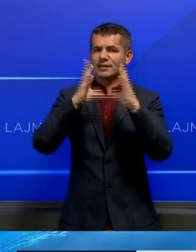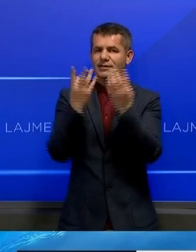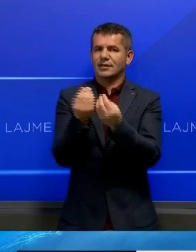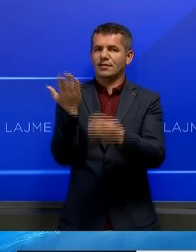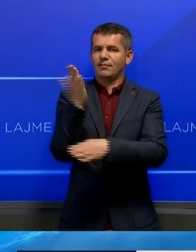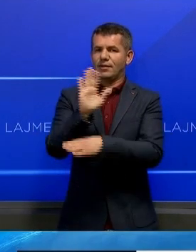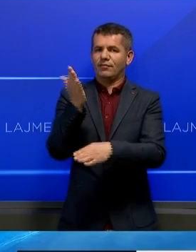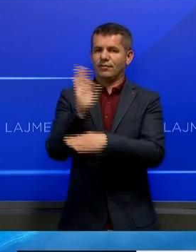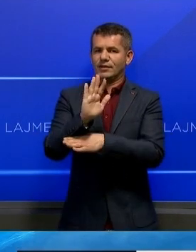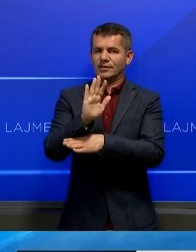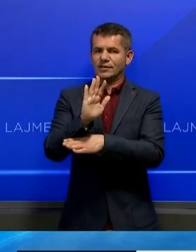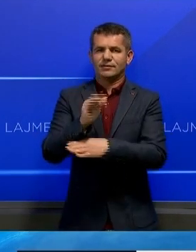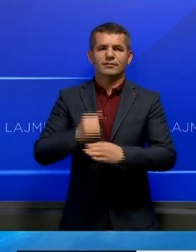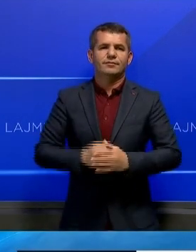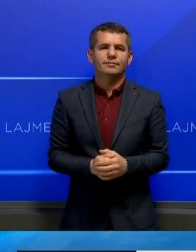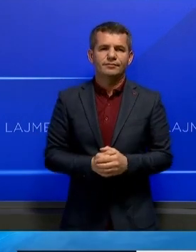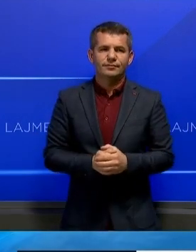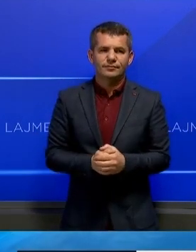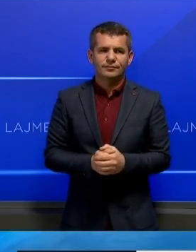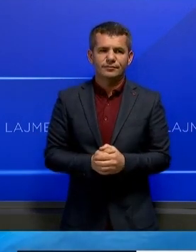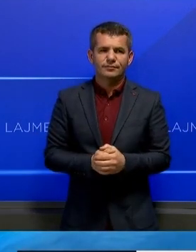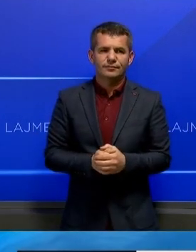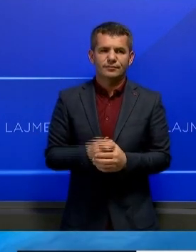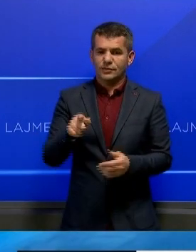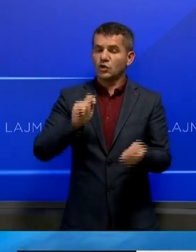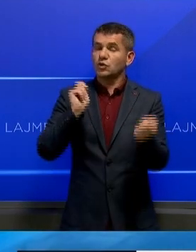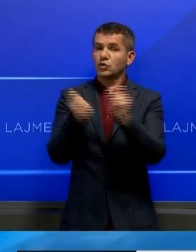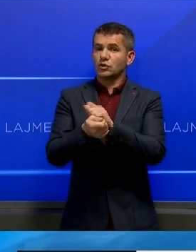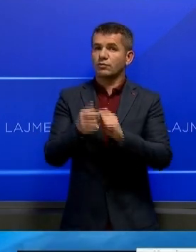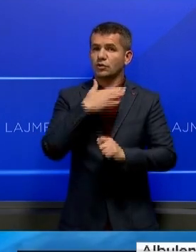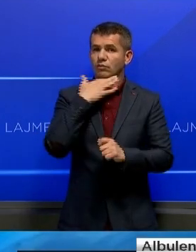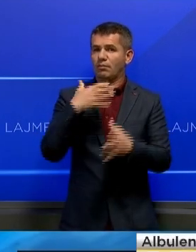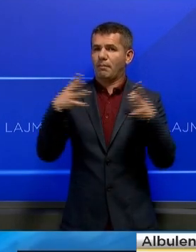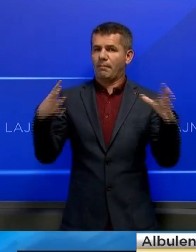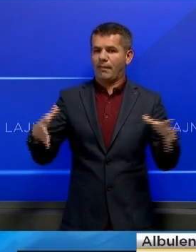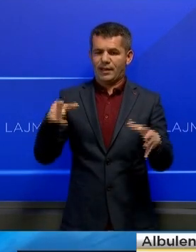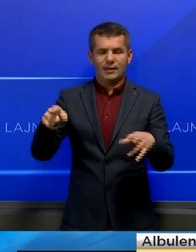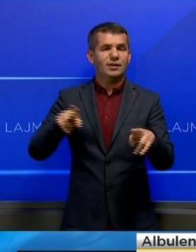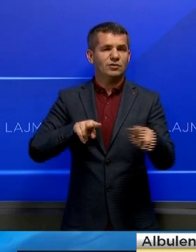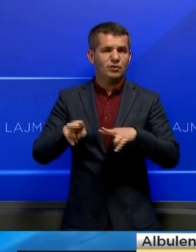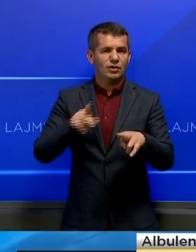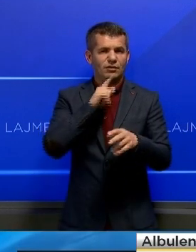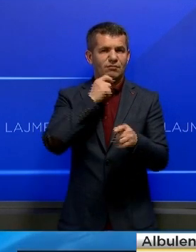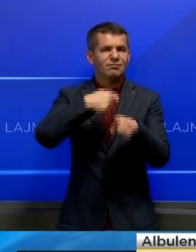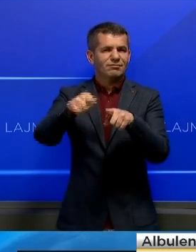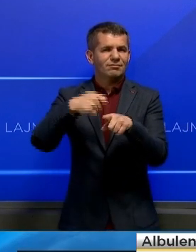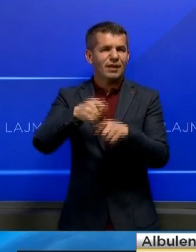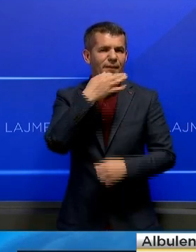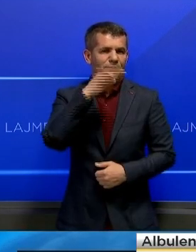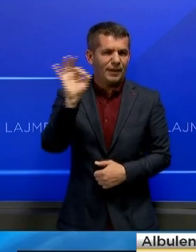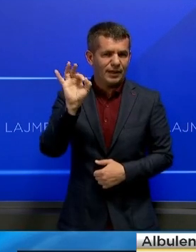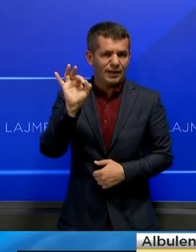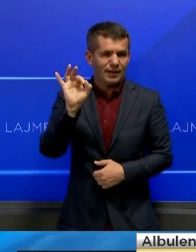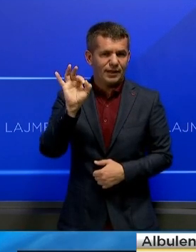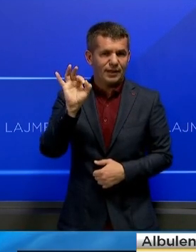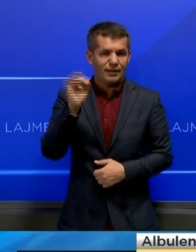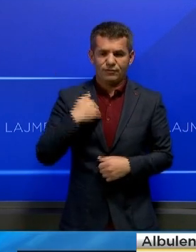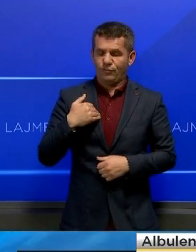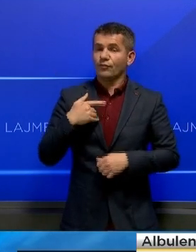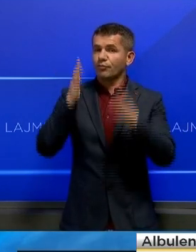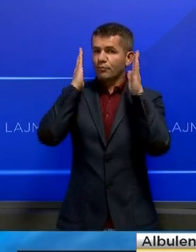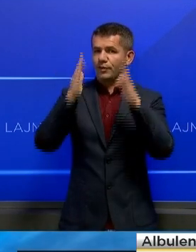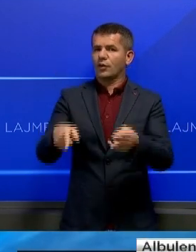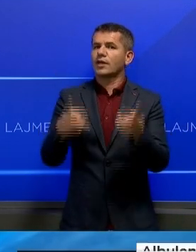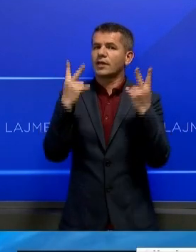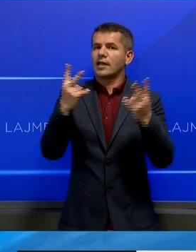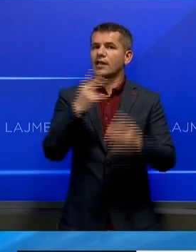faqësuesit e opozitës. Reforma më mëdhe në sistemin e drejcis dhe tjetë vetingu në sistemin e drejcis. Për çka unë besoj që është